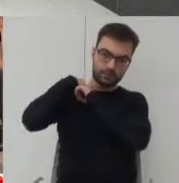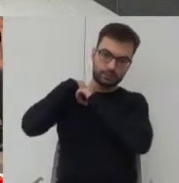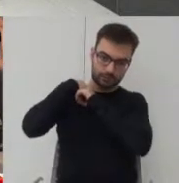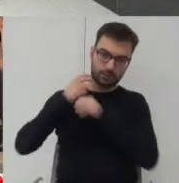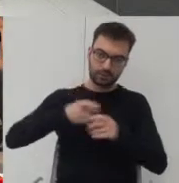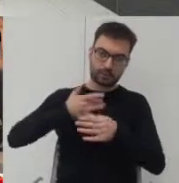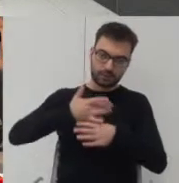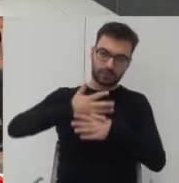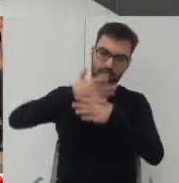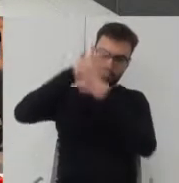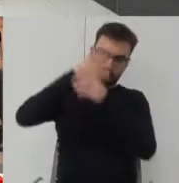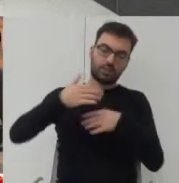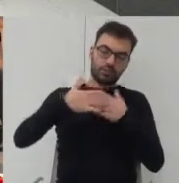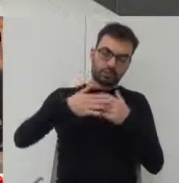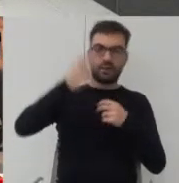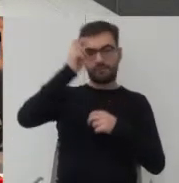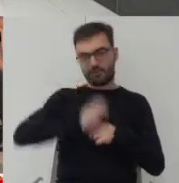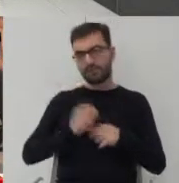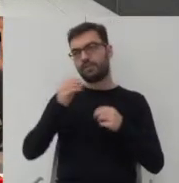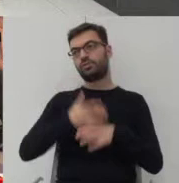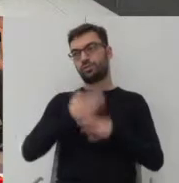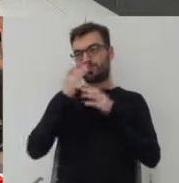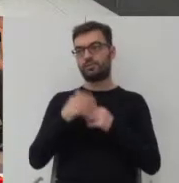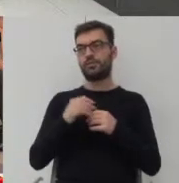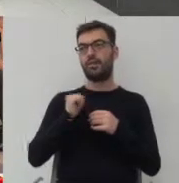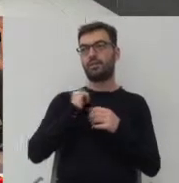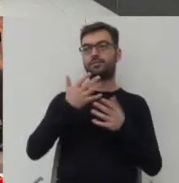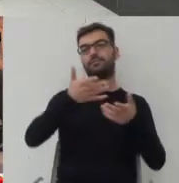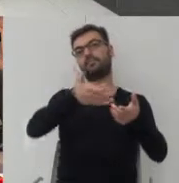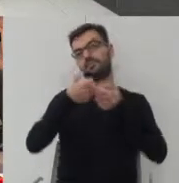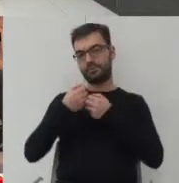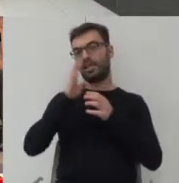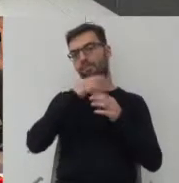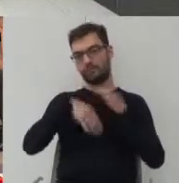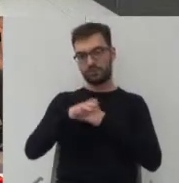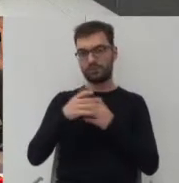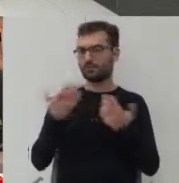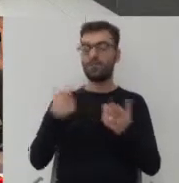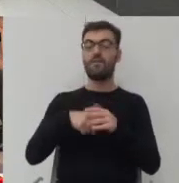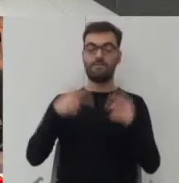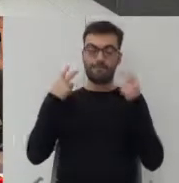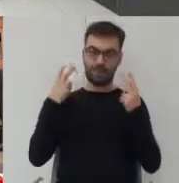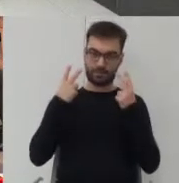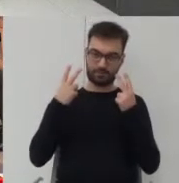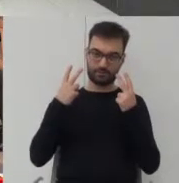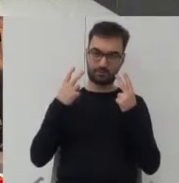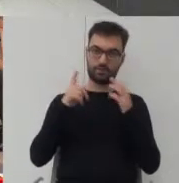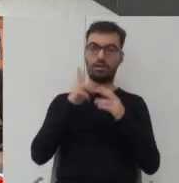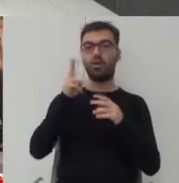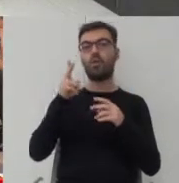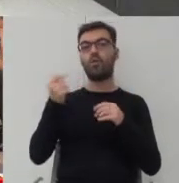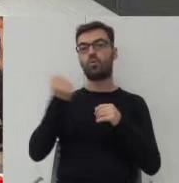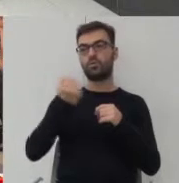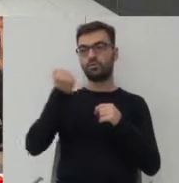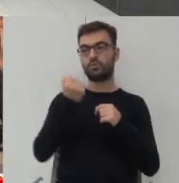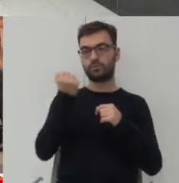windy i w najgorszym przypadku jeszcze schodów, po to, by wydostać się na zewnątrz. I to jest niezwykle ważne dla użytkowników,